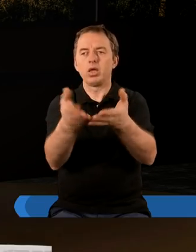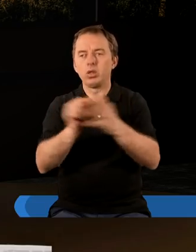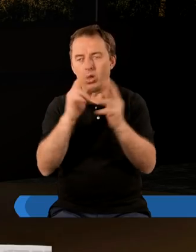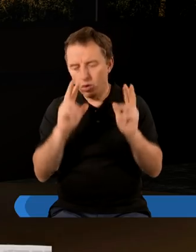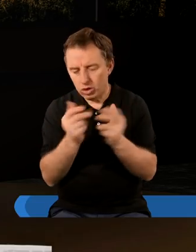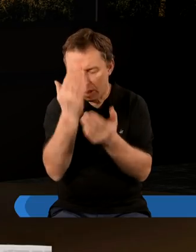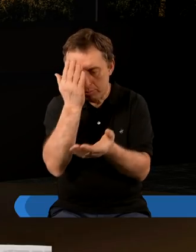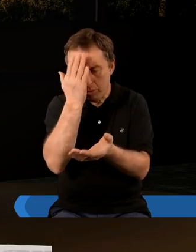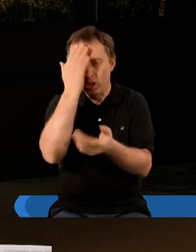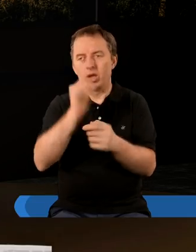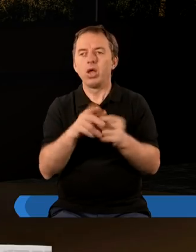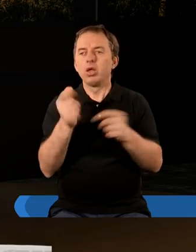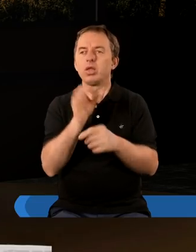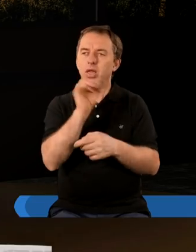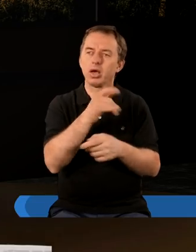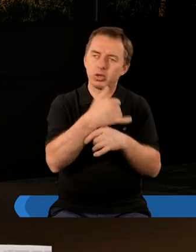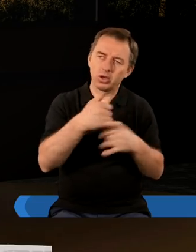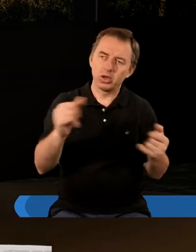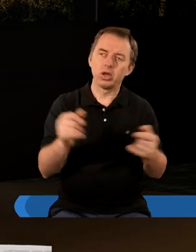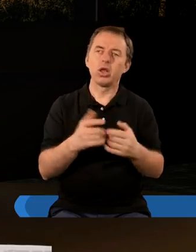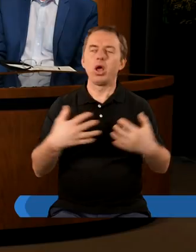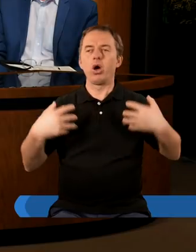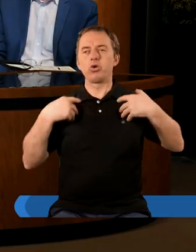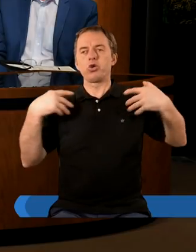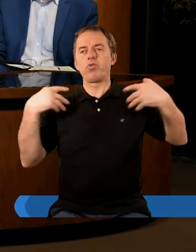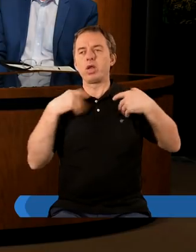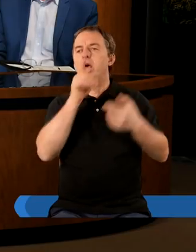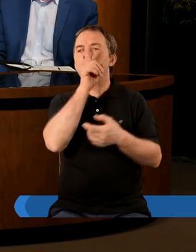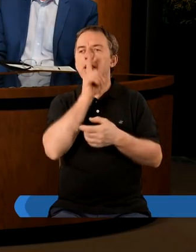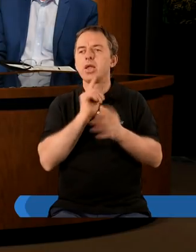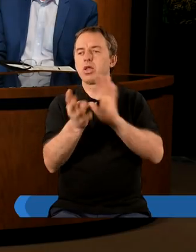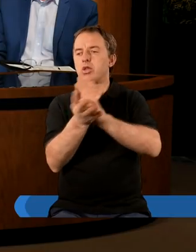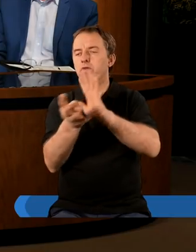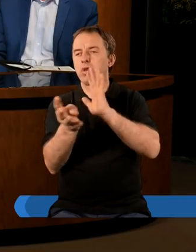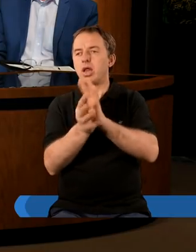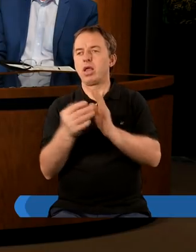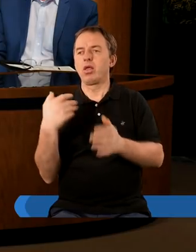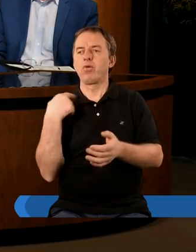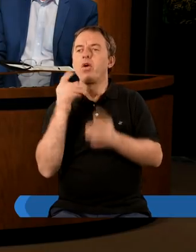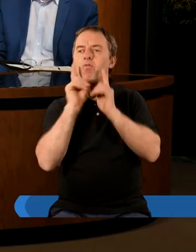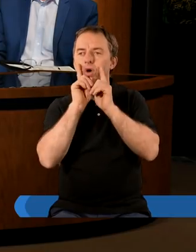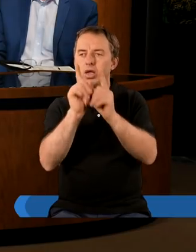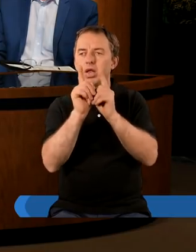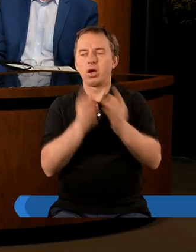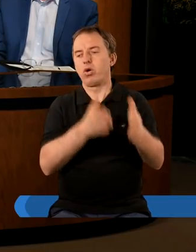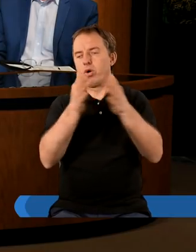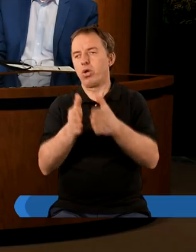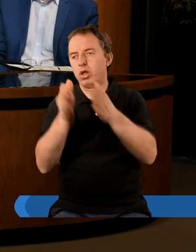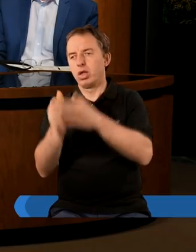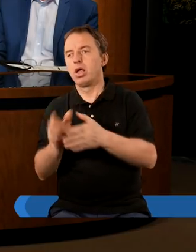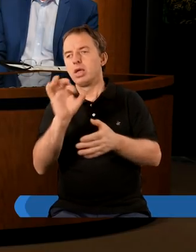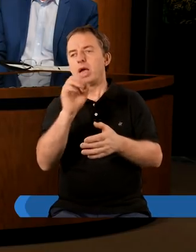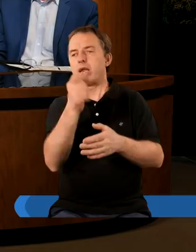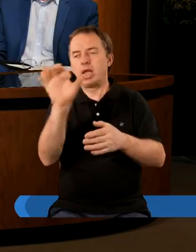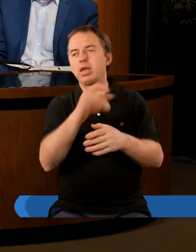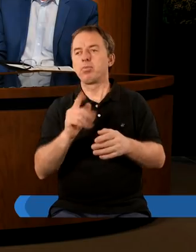do odkrycia to określa czasy tego ożywienia religijnego w XIX wieku gdzie faktycznie kolejne to co